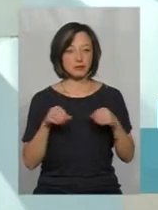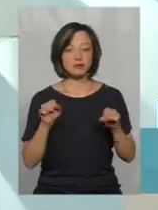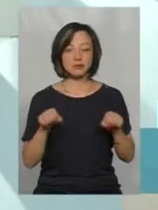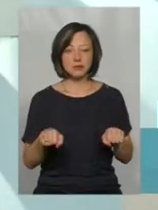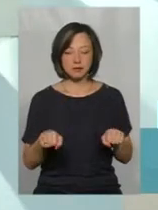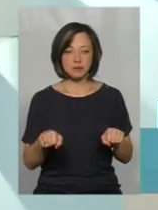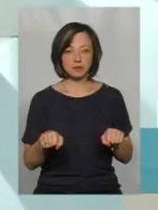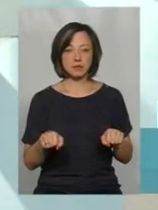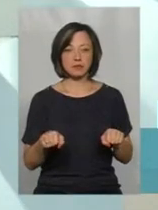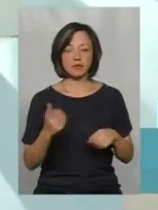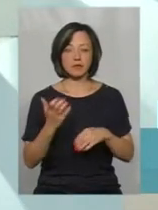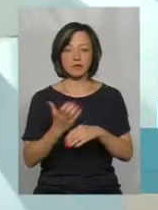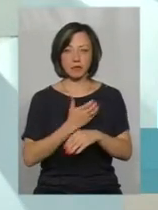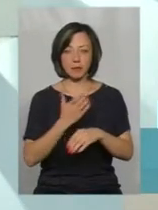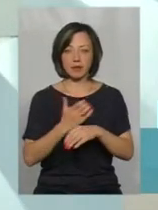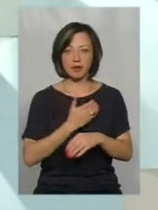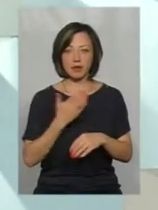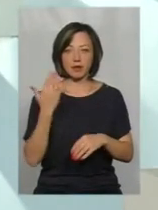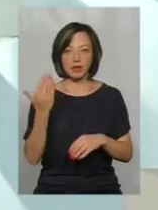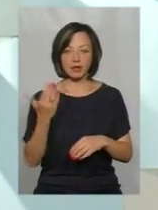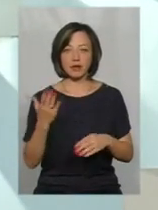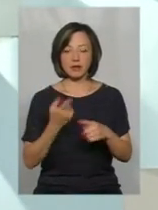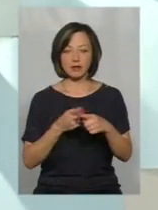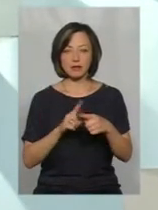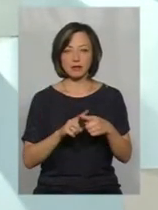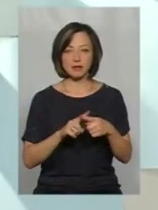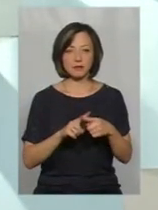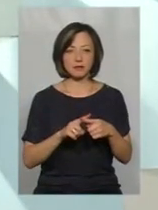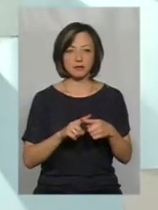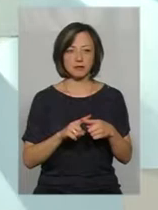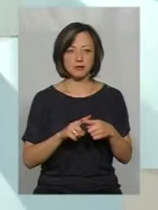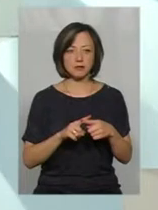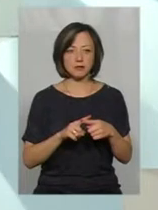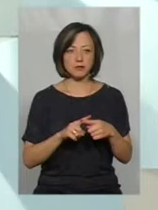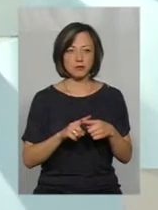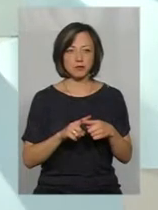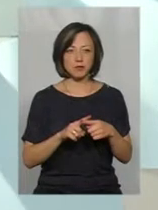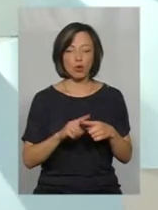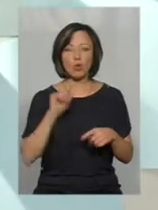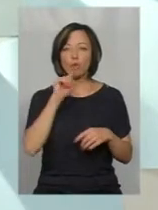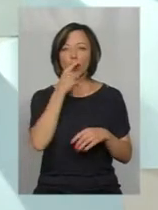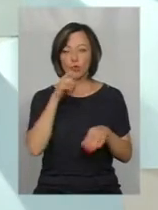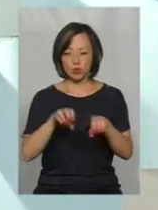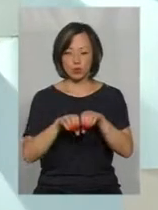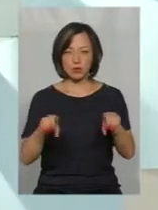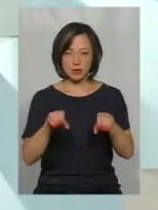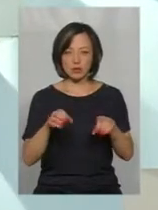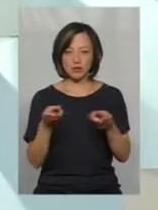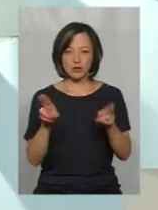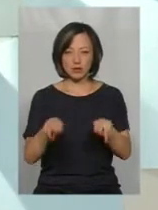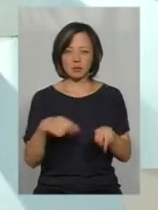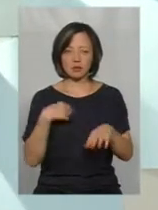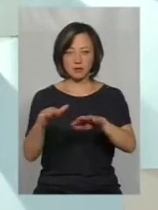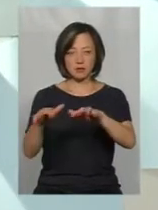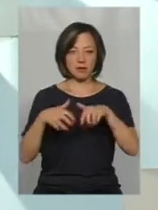отримати відходи їхнього виробництва. Тобто, це качани кукурудзи, ми їх